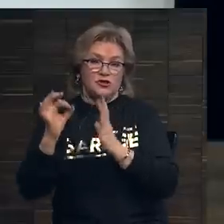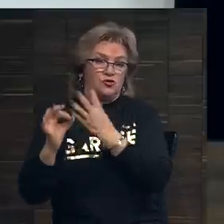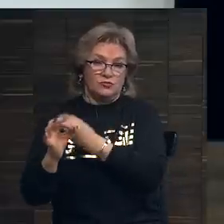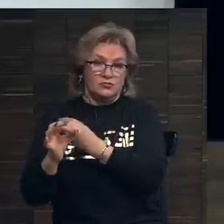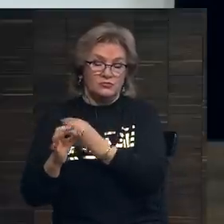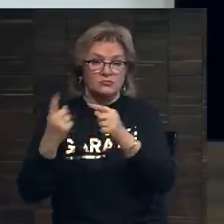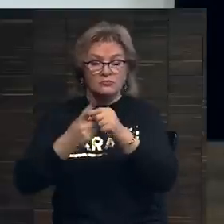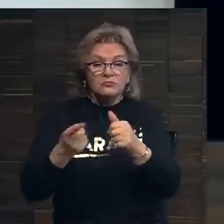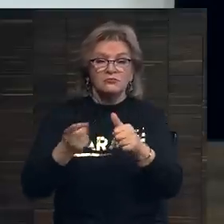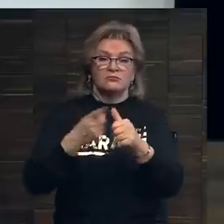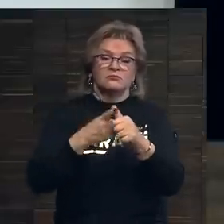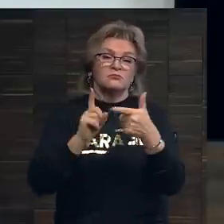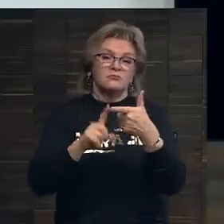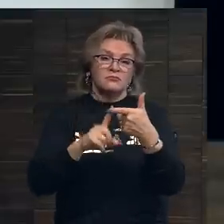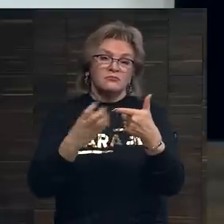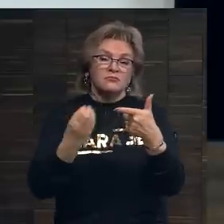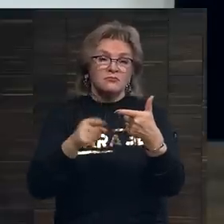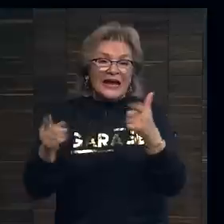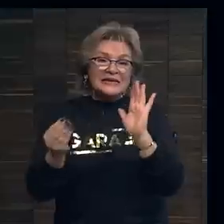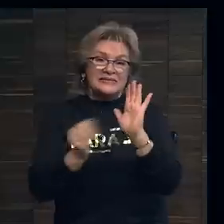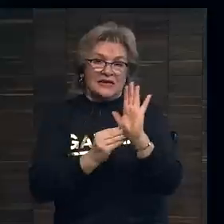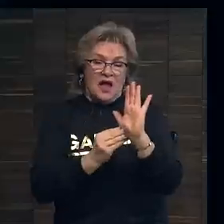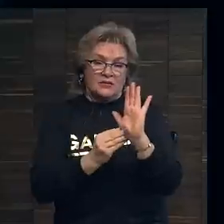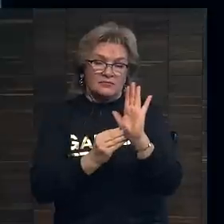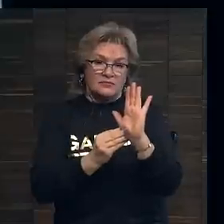И кроме того, эта цена